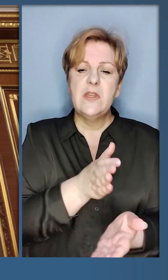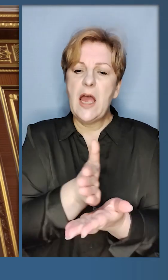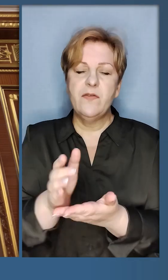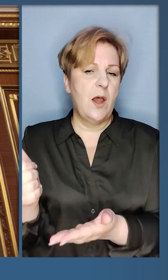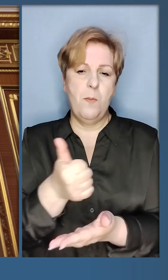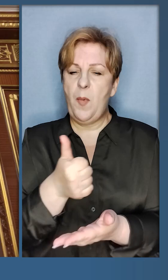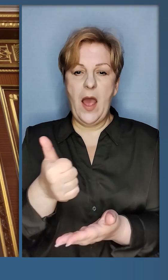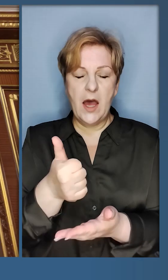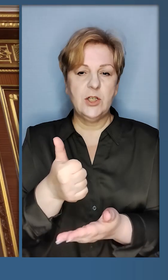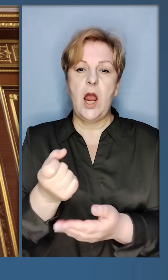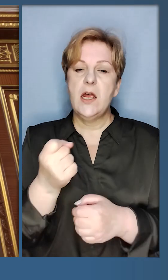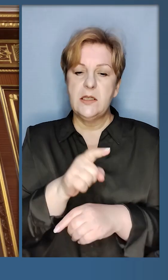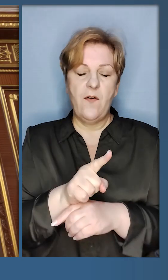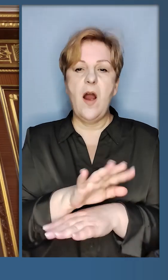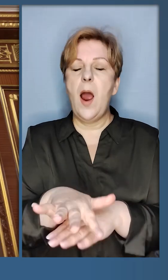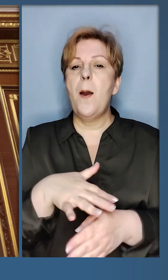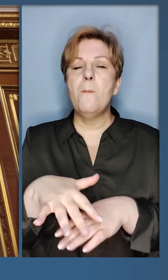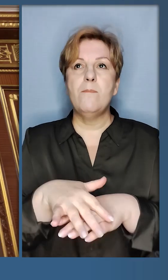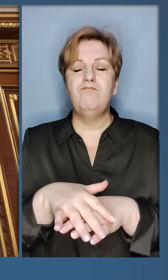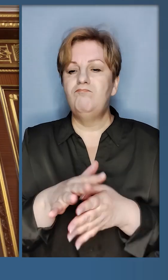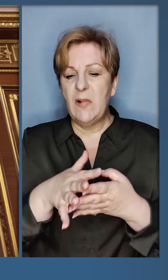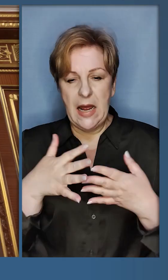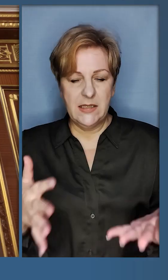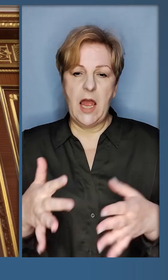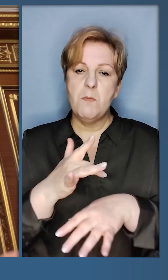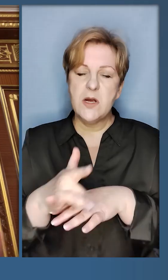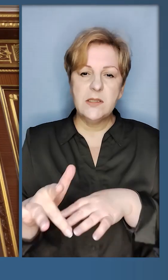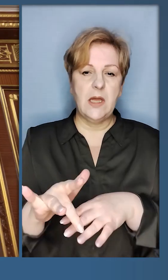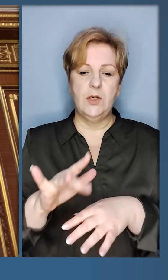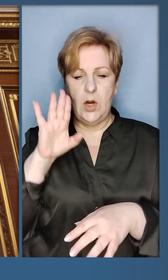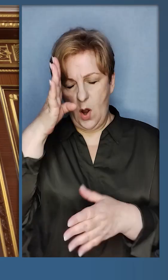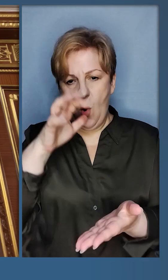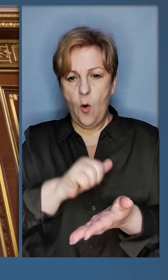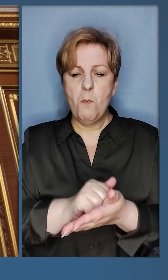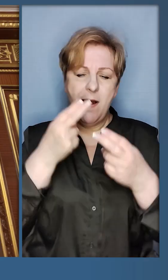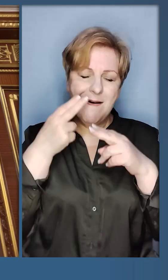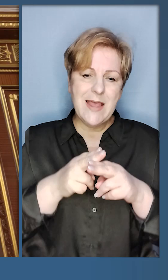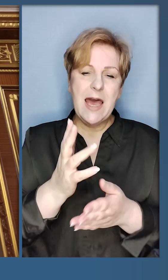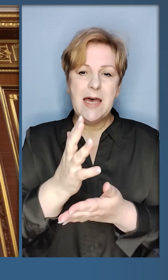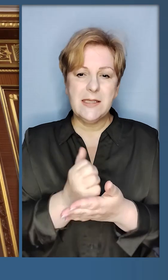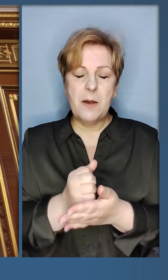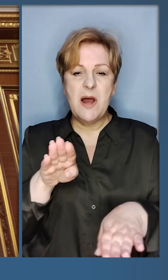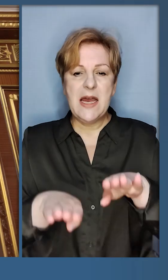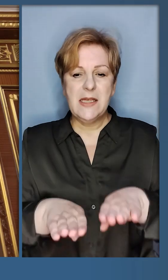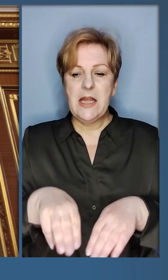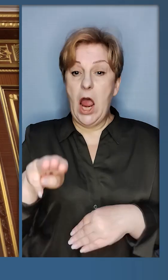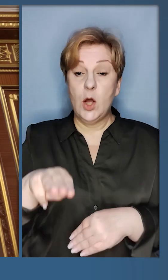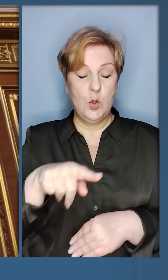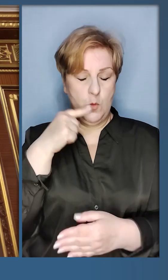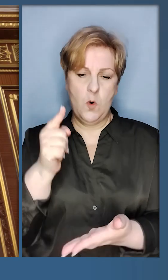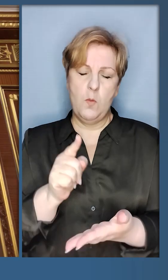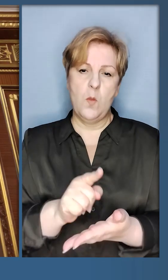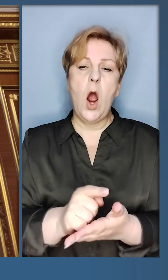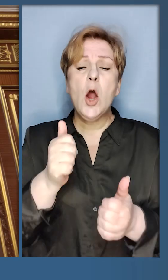перше завдання – це максимальне знищення окупанта, їхньої техніки, запасів, складів, штабів. Росія